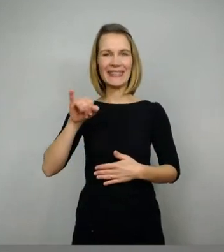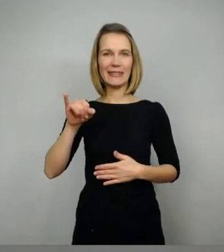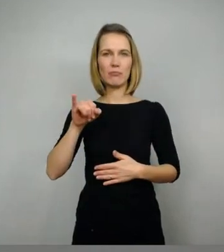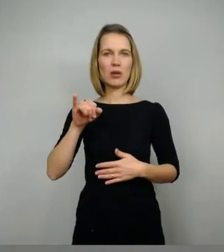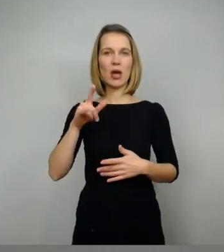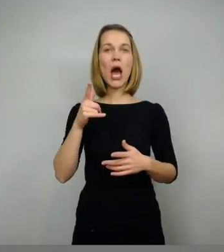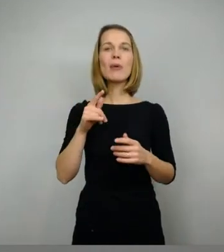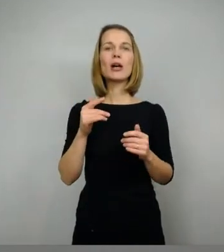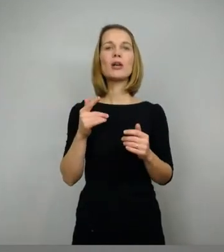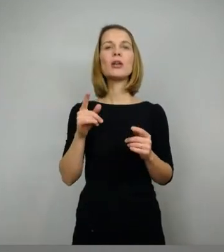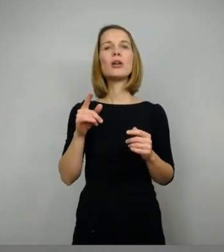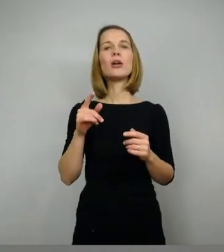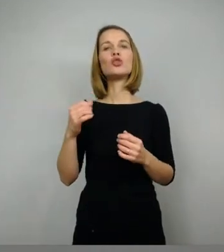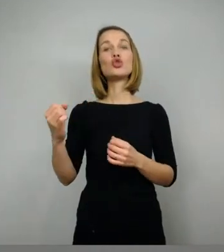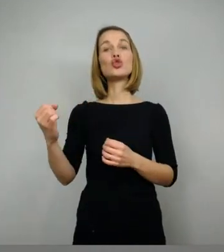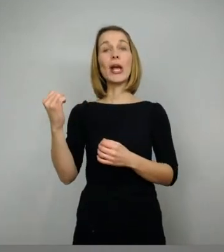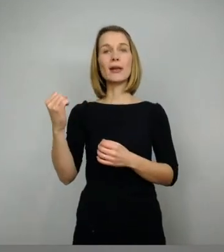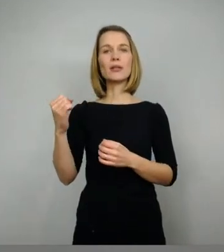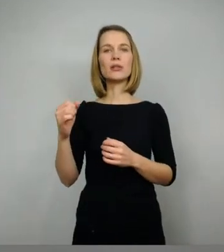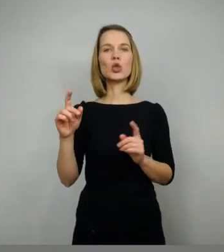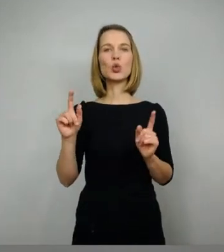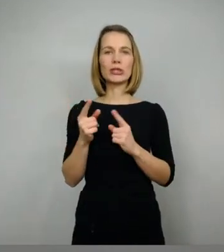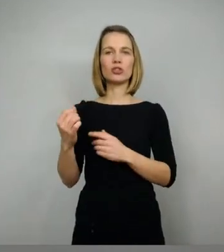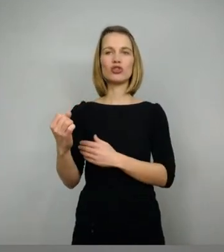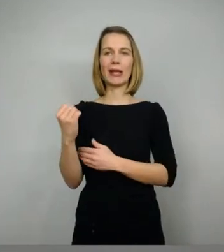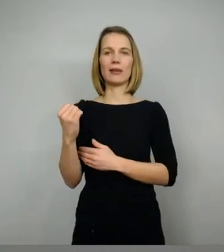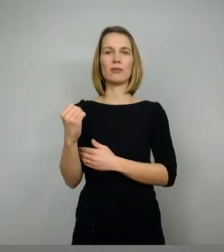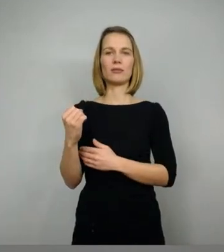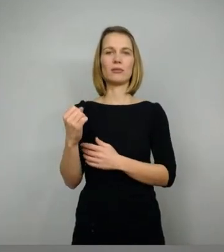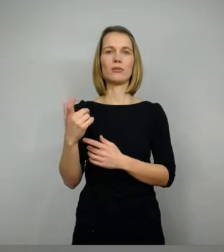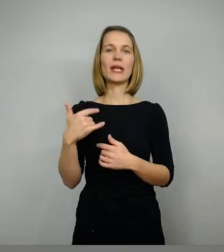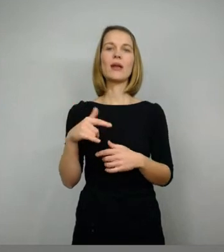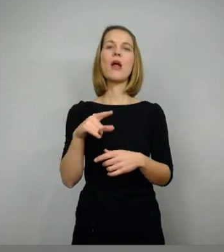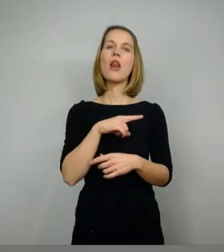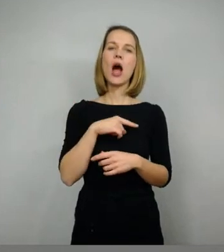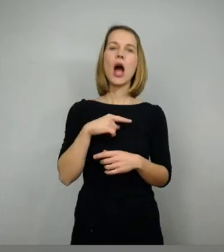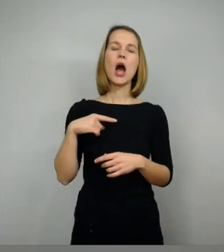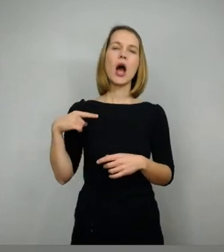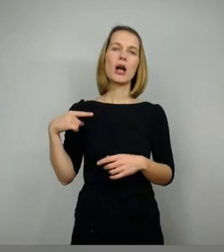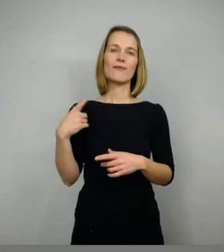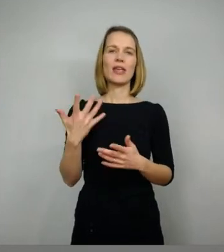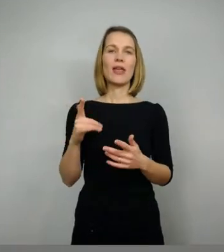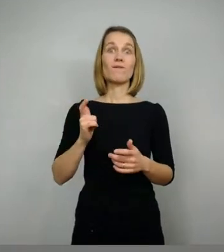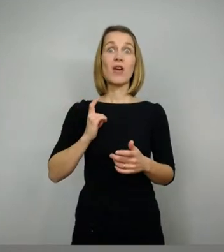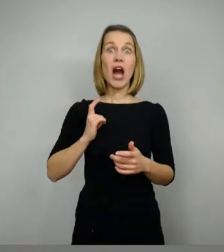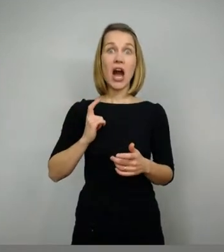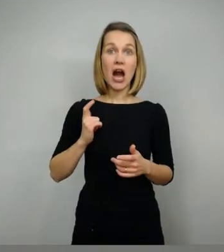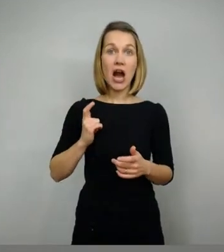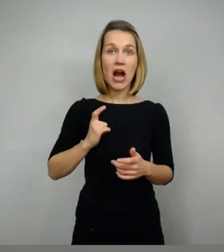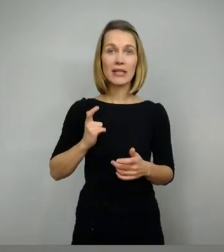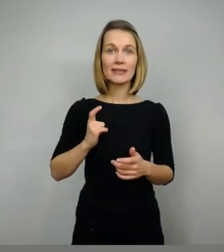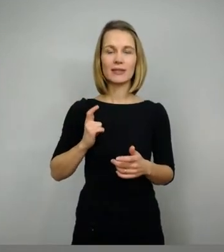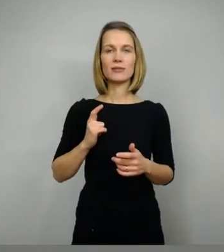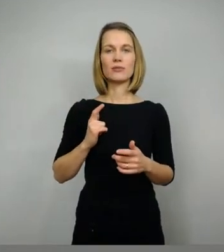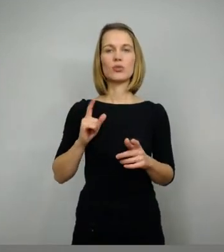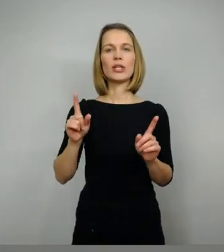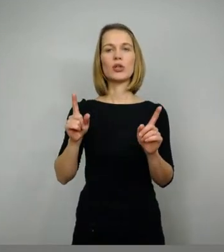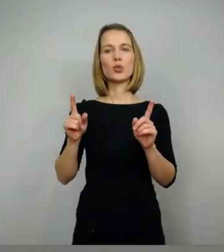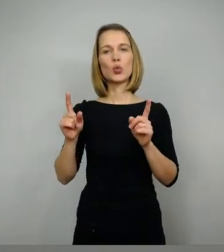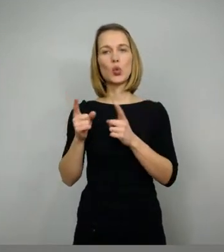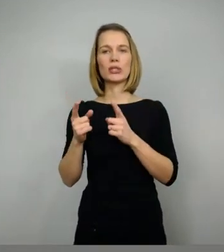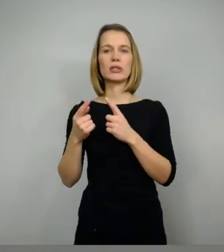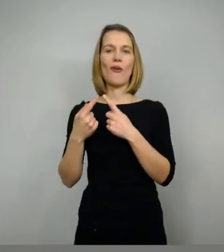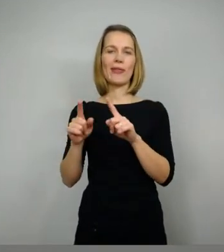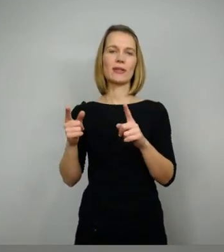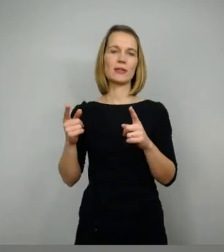also relativ kurz. Dann wieder das lange Waffen. Und dann aber zum Beispiel wieder kurz, wo haben wir es ihn? Lack. Hier unten, das Lack wäre also wieder